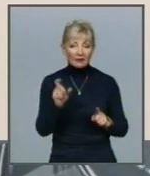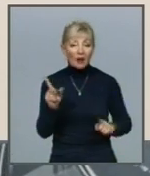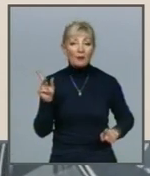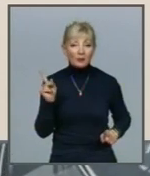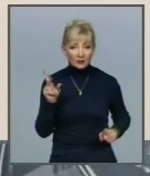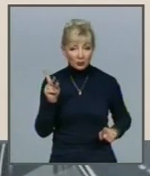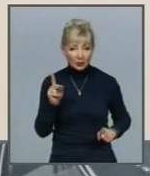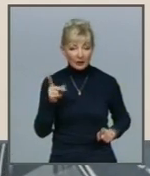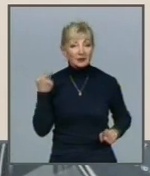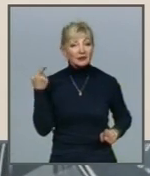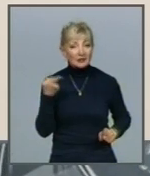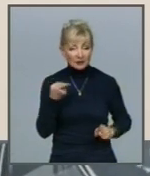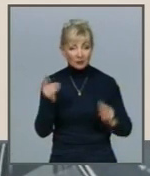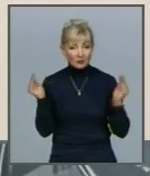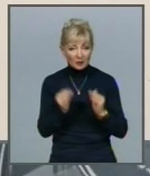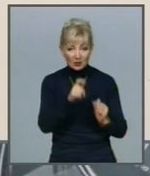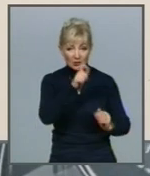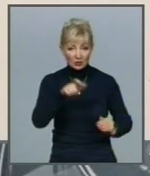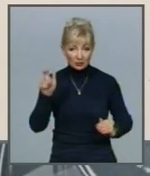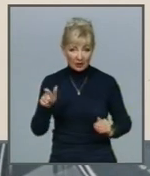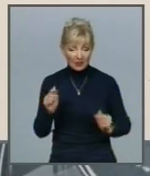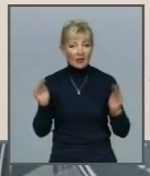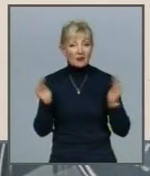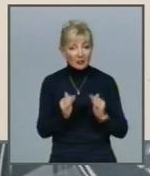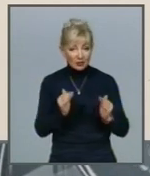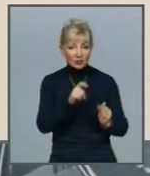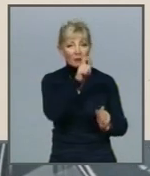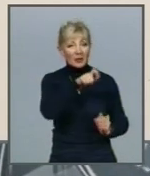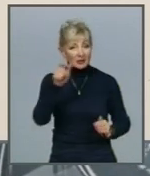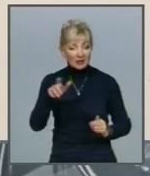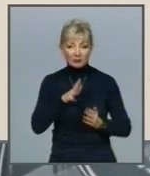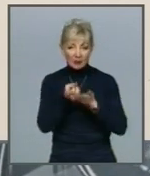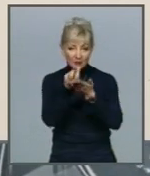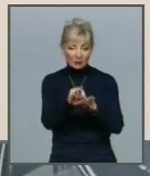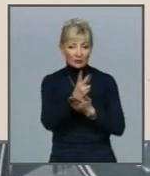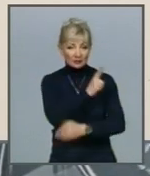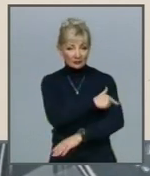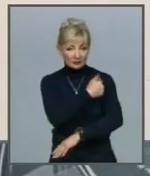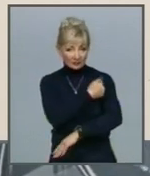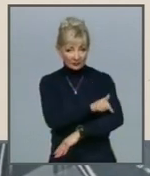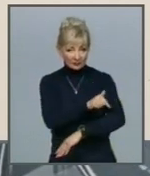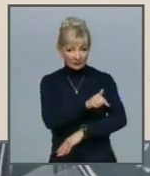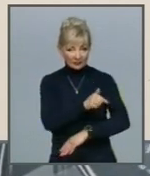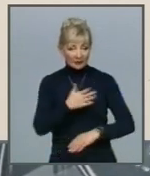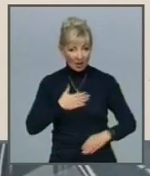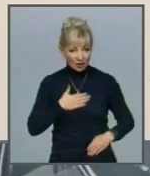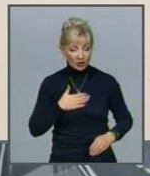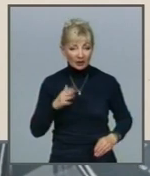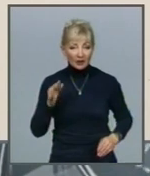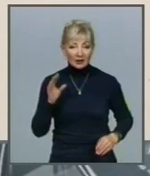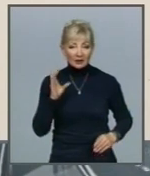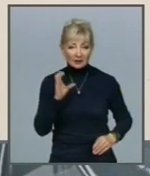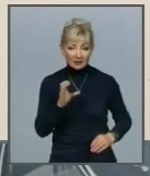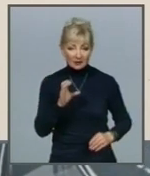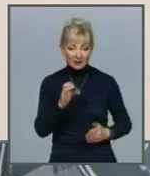тисячі менше людей, менше пацієнтів було госпіталізовано в наші лікарні З